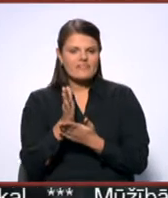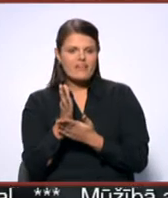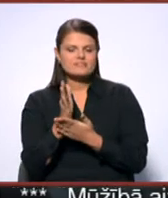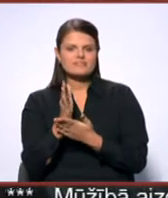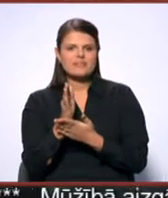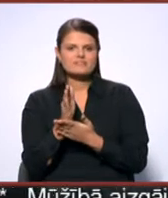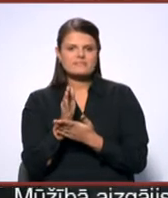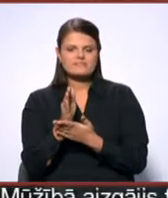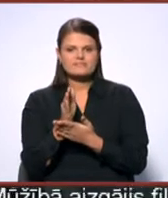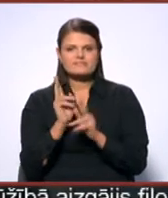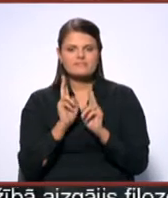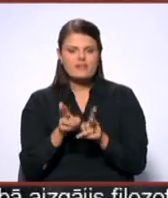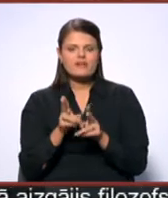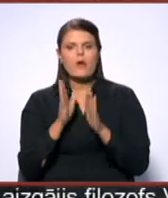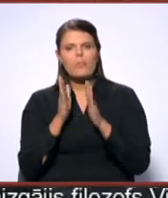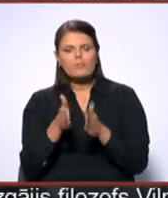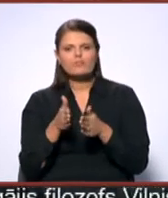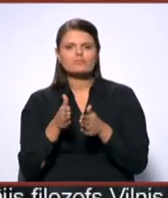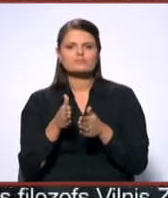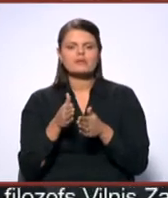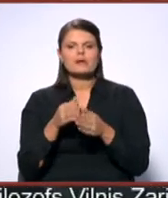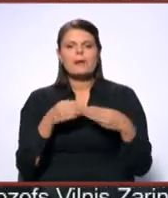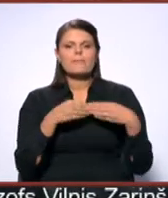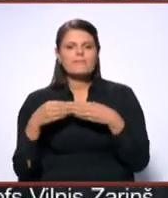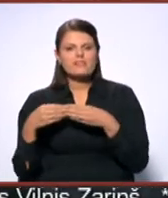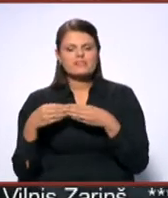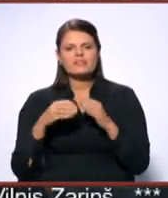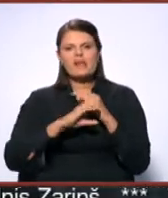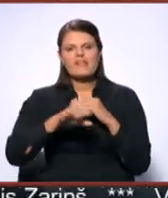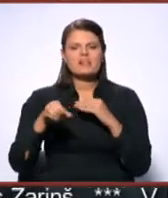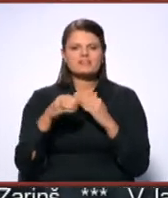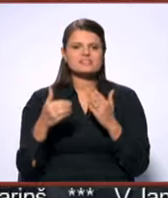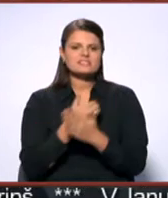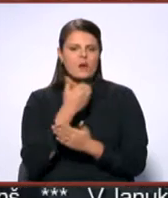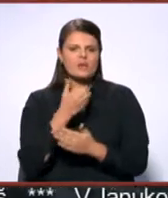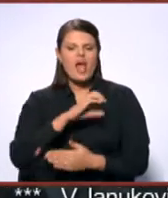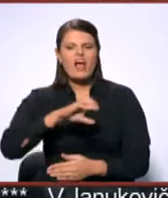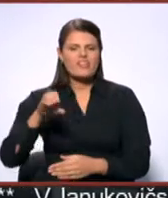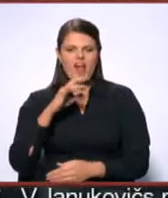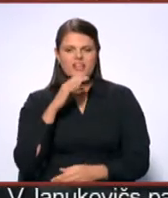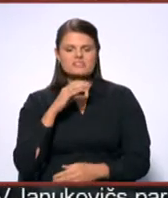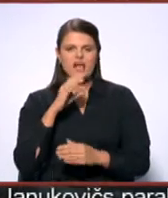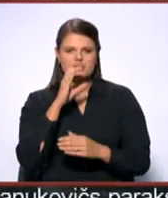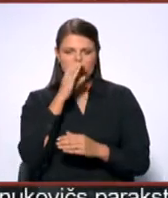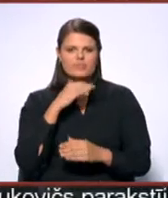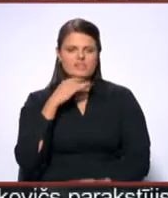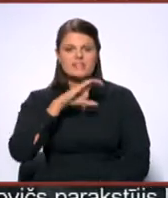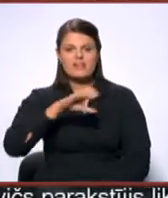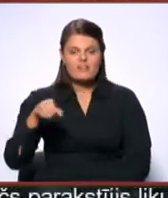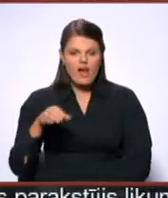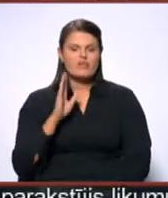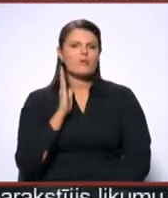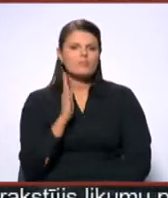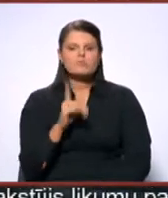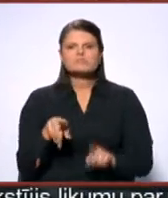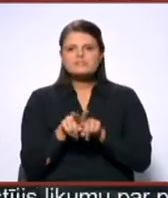kā būs pievadīti kalnizācijas jaunie kalnizācijas svadi, tā būs slēgsies arī